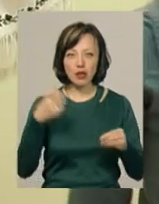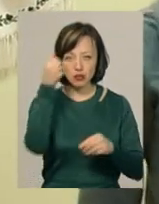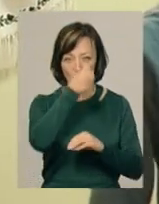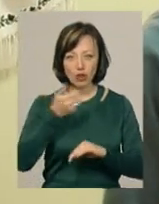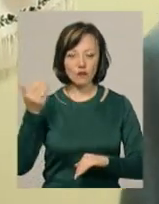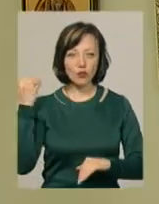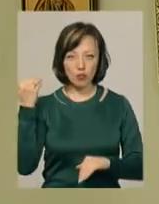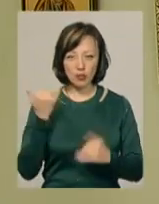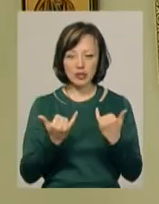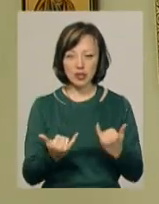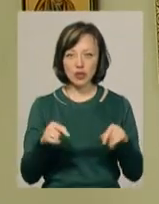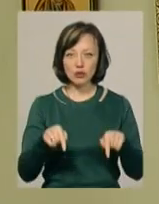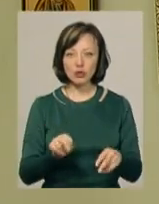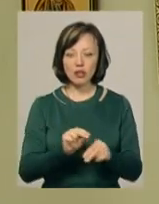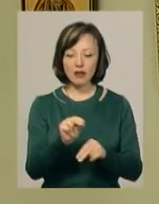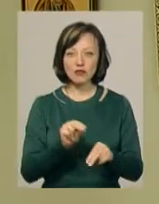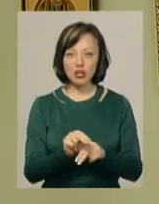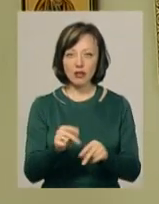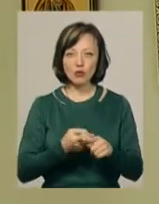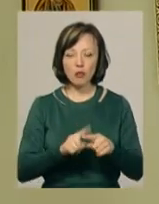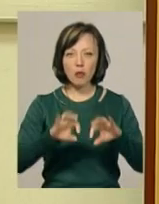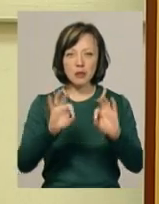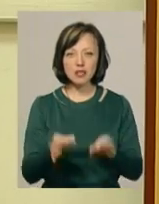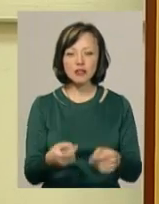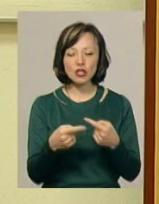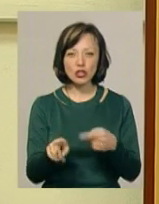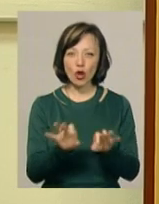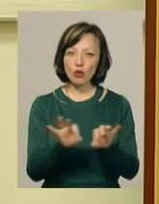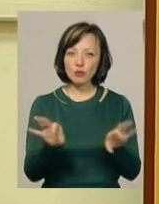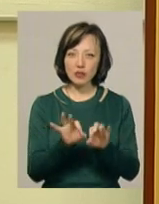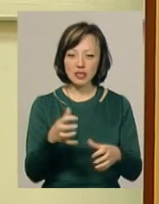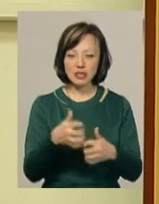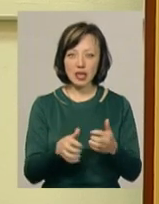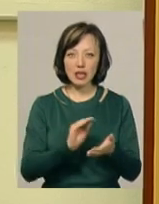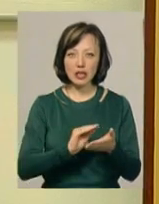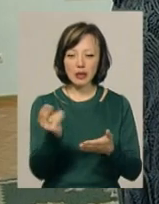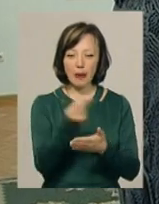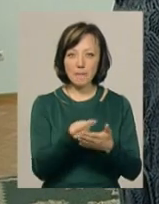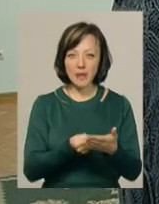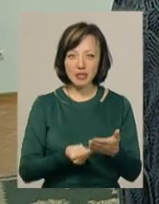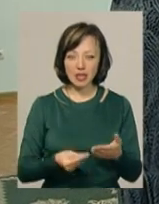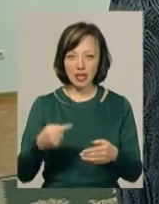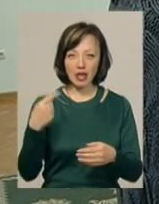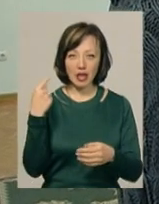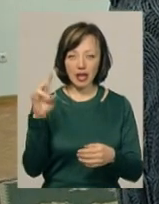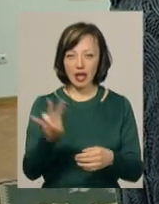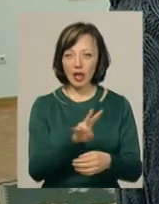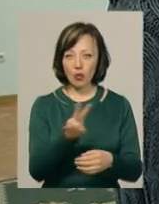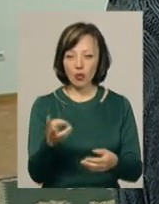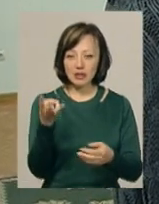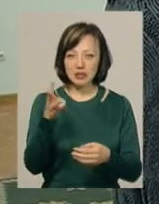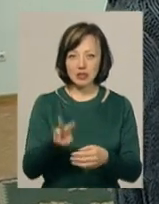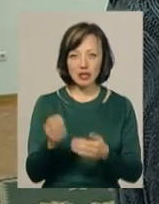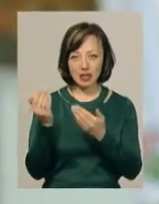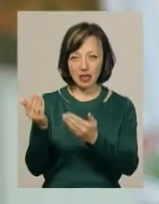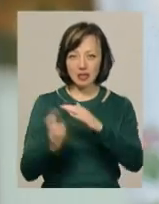років тому. Нині тут вона навчає сакральному мистецтву інших, розповідає. Серед написаних нею особисто ікон три прикрашають церкву на